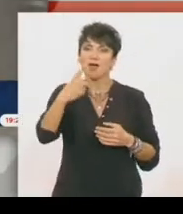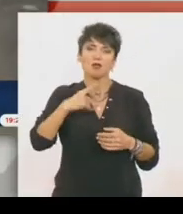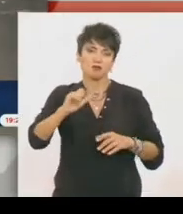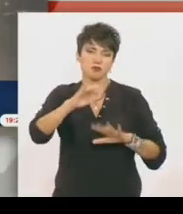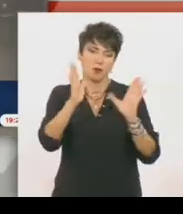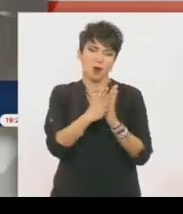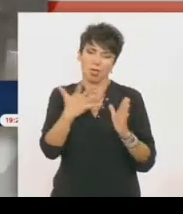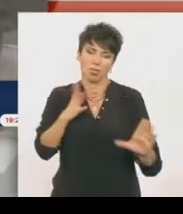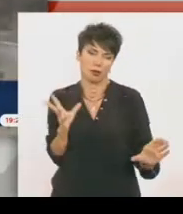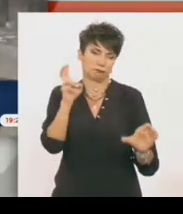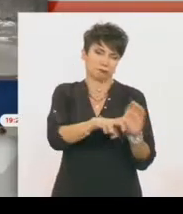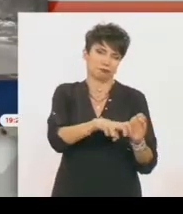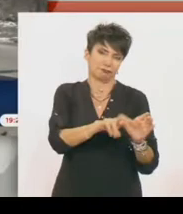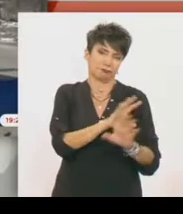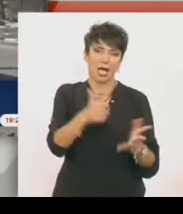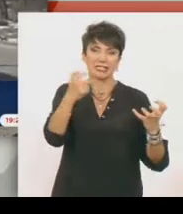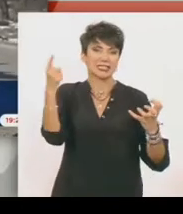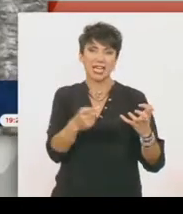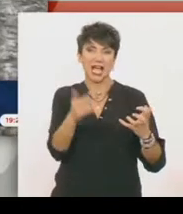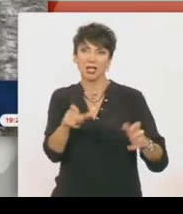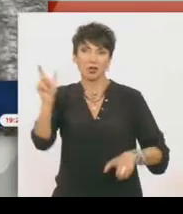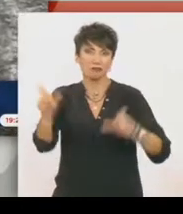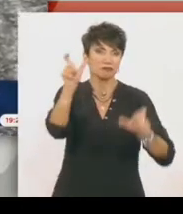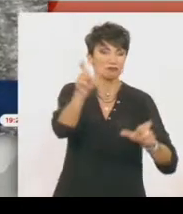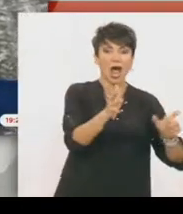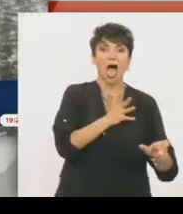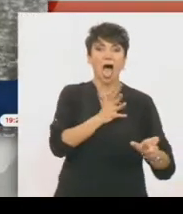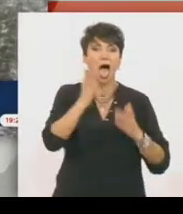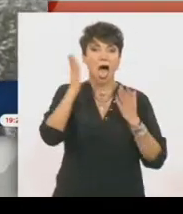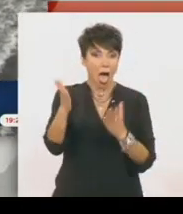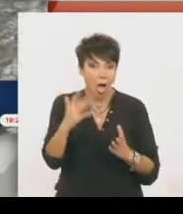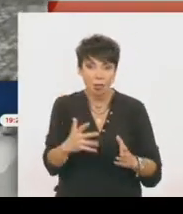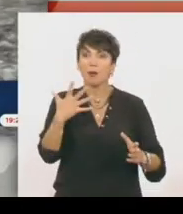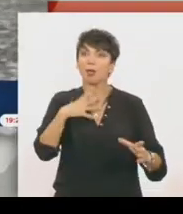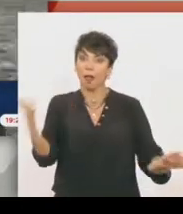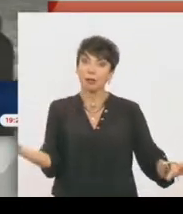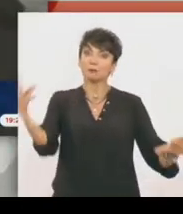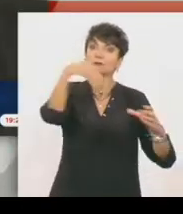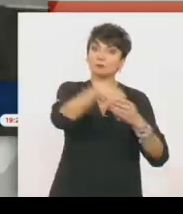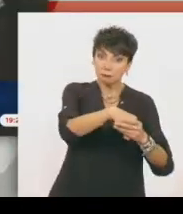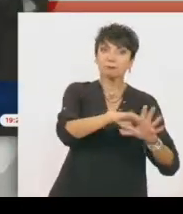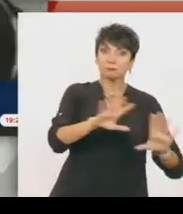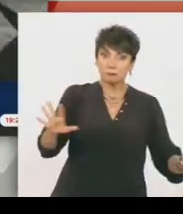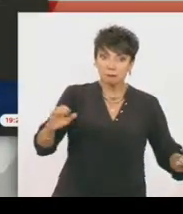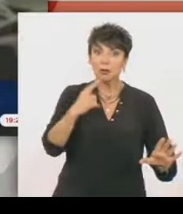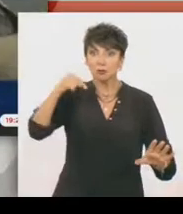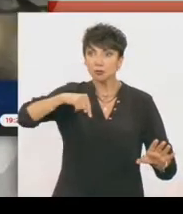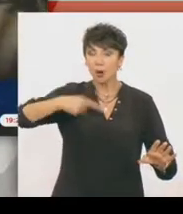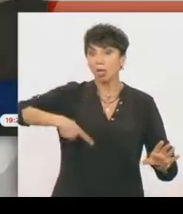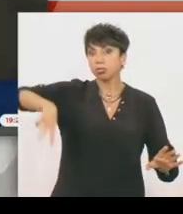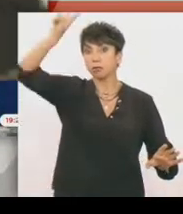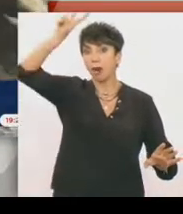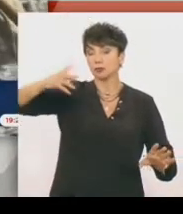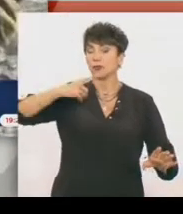ξεκινήσουμε. Καταρχάς για τη Φιλανδία, το 60% των Φιλανδών, ποσοστό διπλάσιο από την εποχή που άρχισε η εισβολή στην Ουκρανία τάσσεται υπέρ